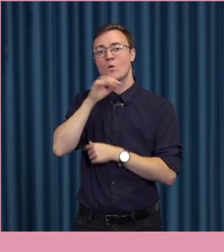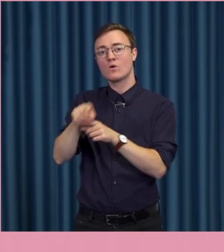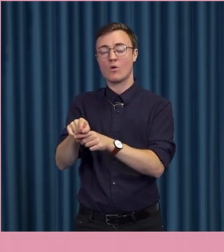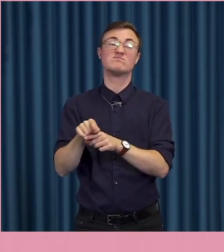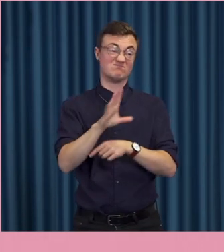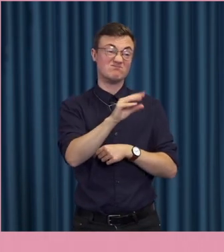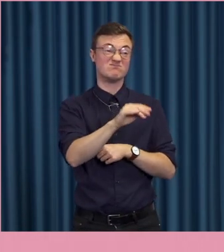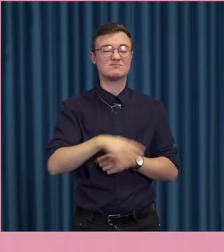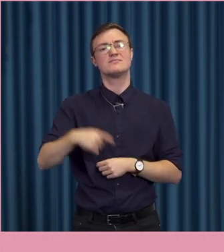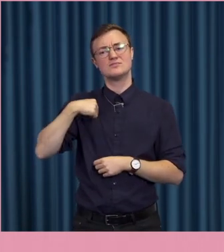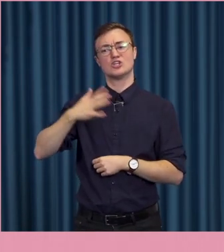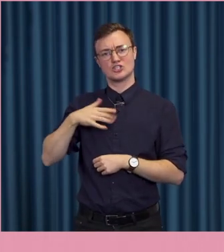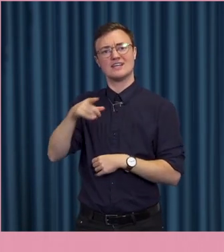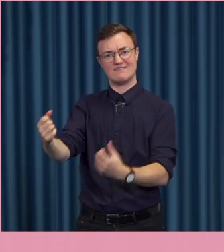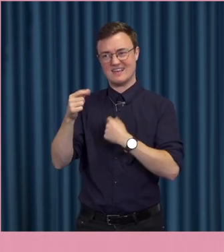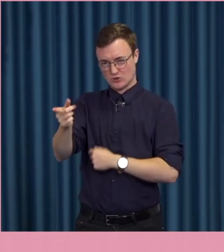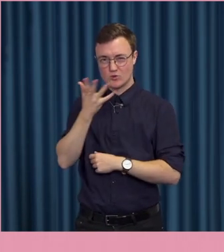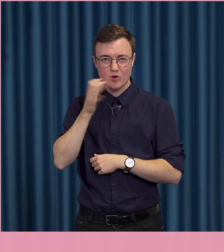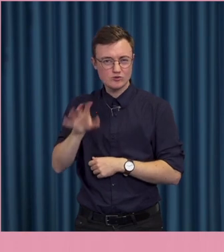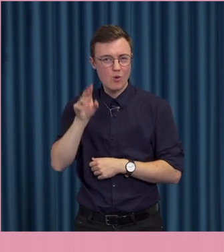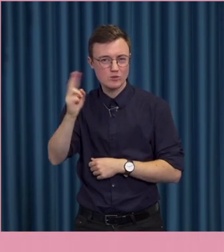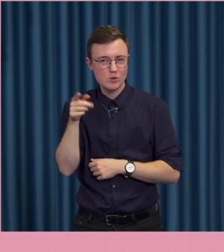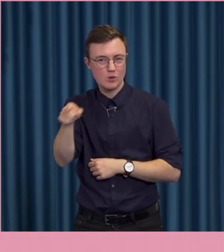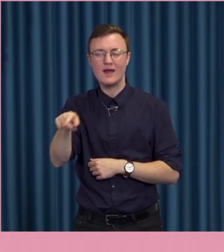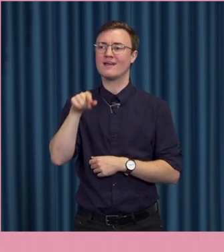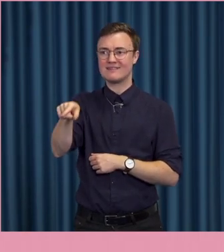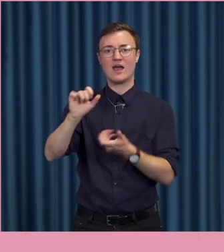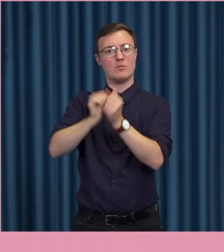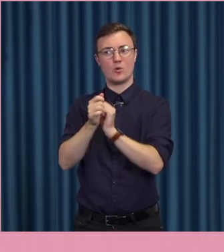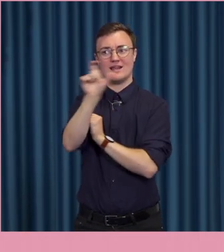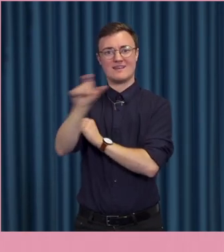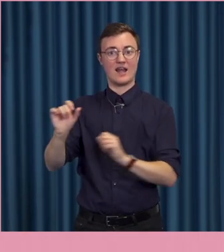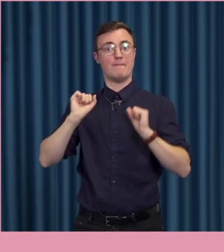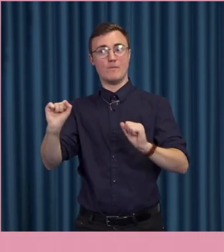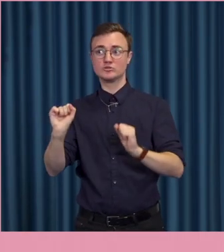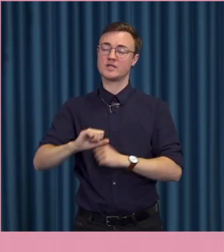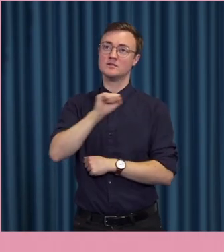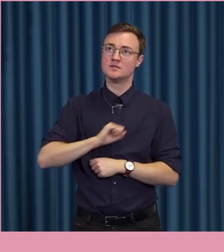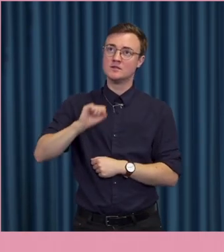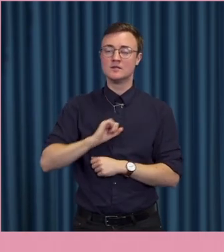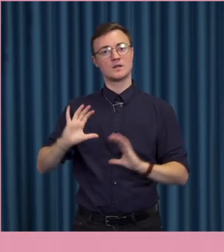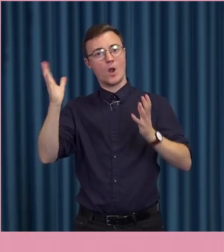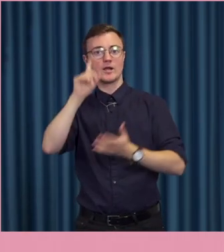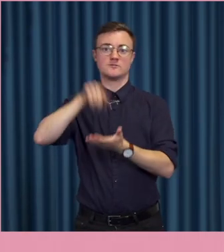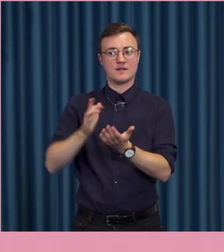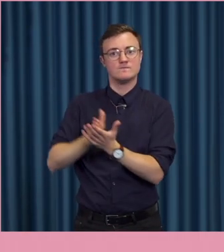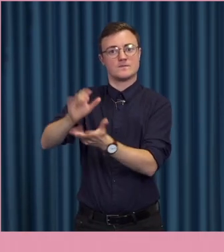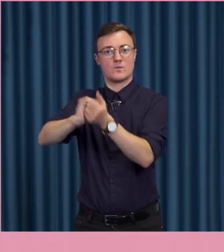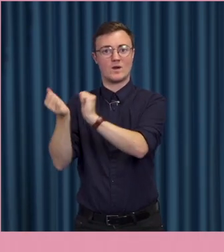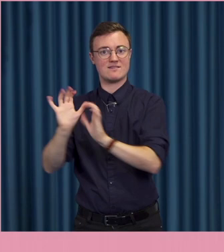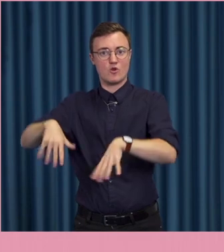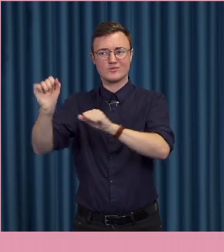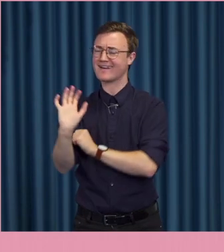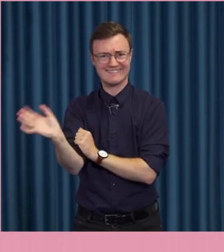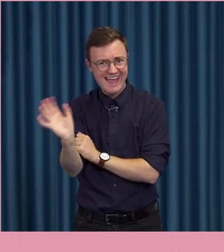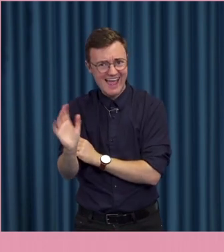För det tänker jag är superviktigt som du är inne på nu. Att det här är någonting som politiker måste utstå för att vara politiker. Nej, det måste de ju inte. Det